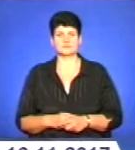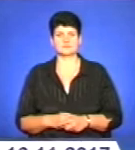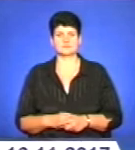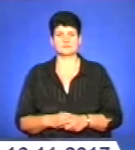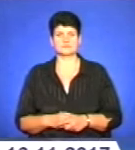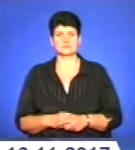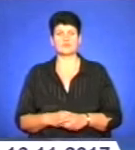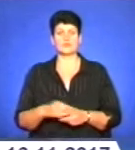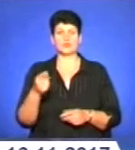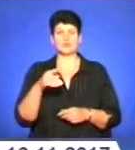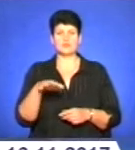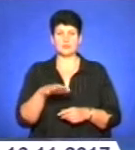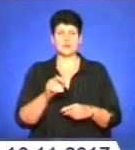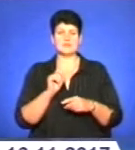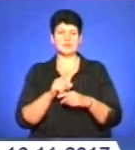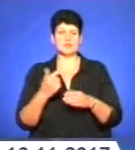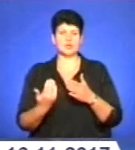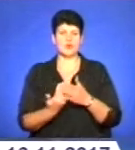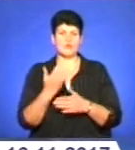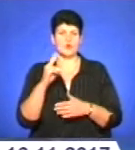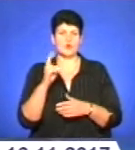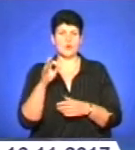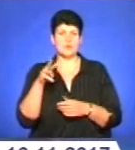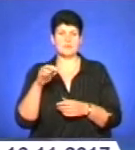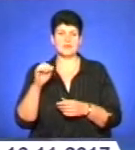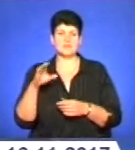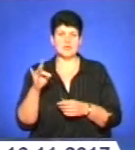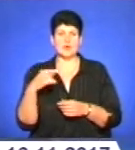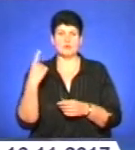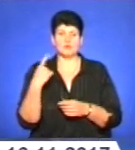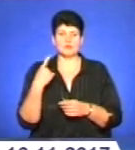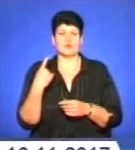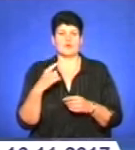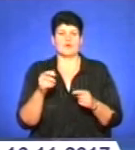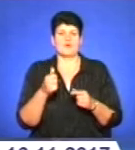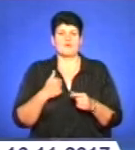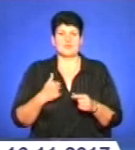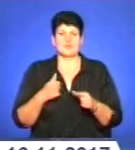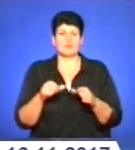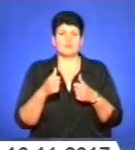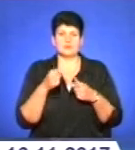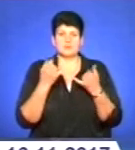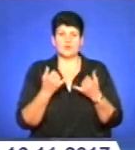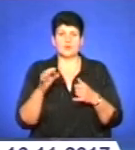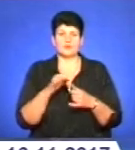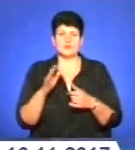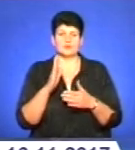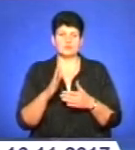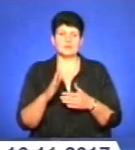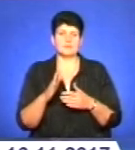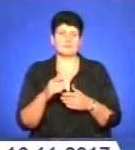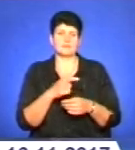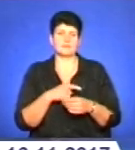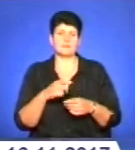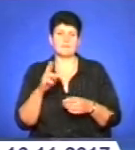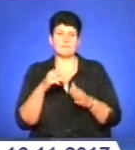У Тернополі призначили нового комісара обласного військомату. Тепер офіційно цю посаду займатиме полковник Леонід Нечепорук.